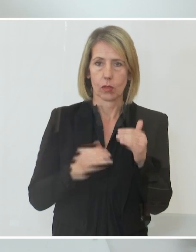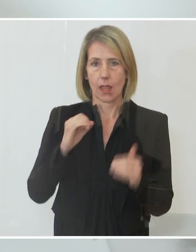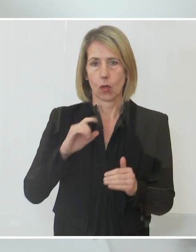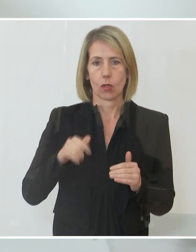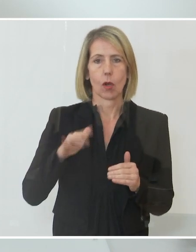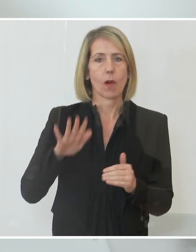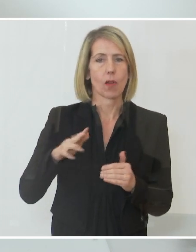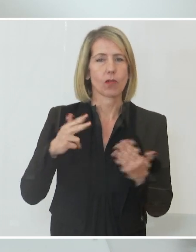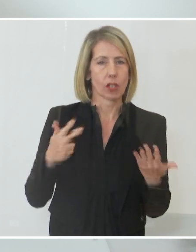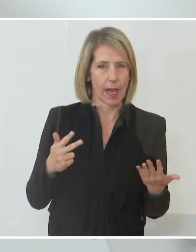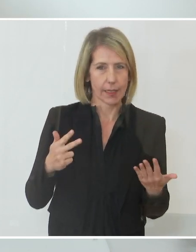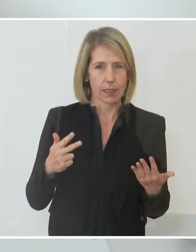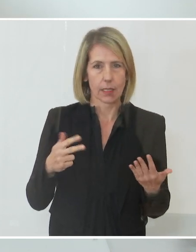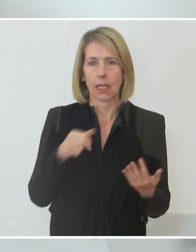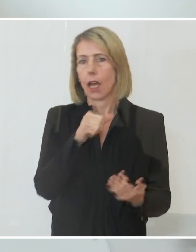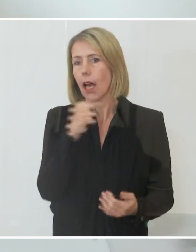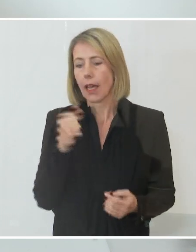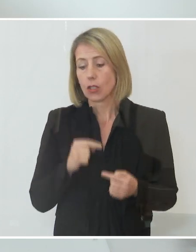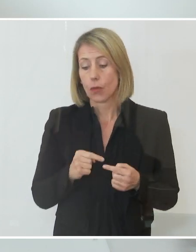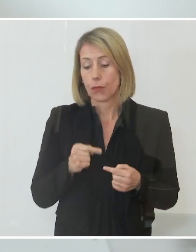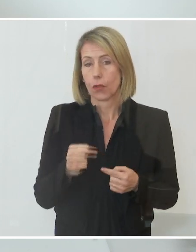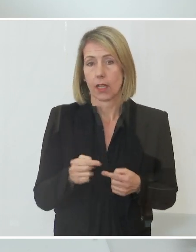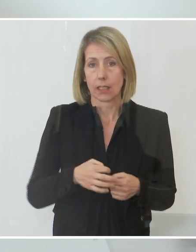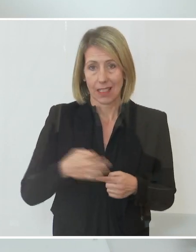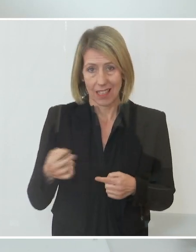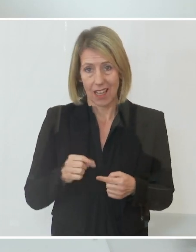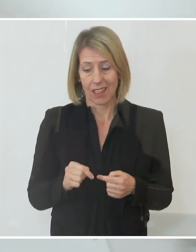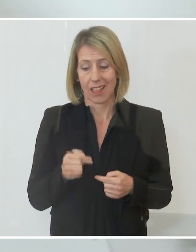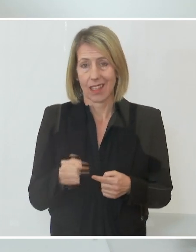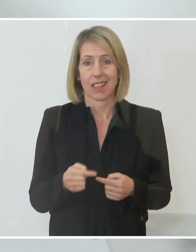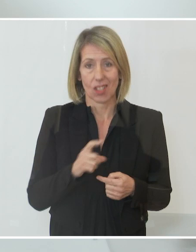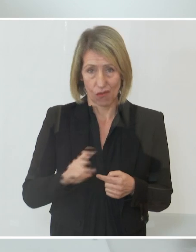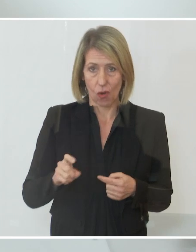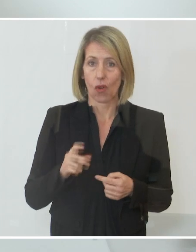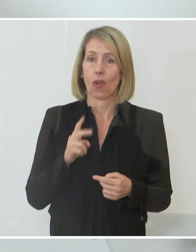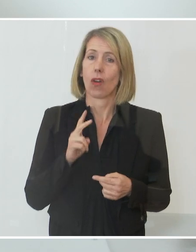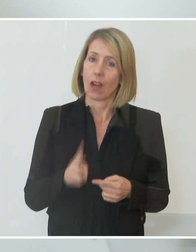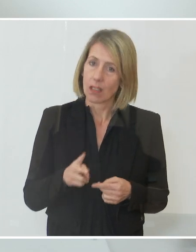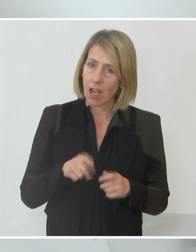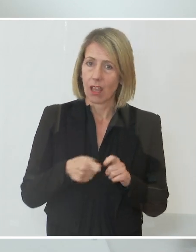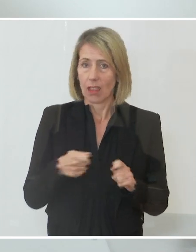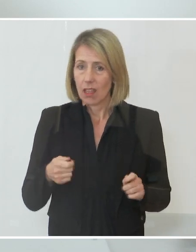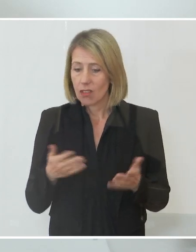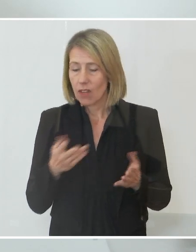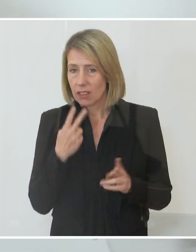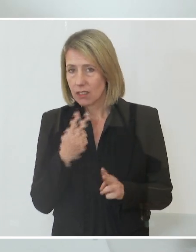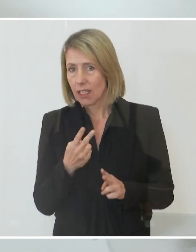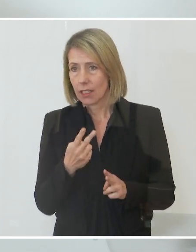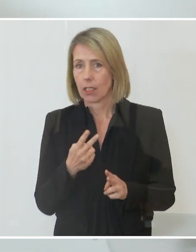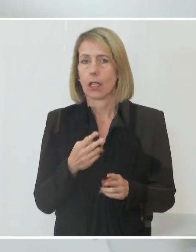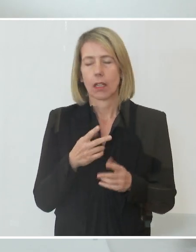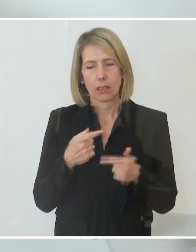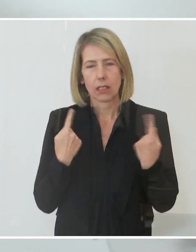für die nächsten Tage und Wochen den Schluss zu, dass sich die Lage hier verbessern wird. Wir haben